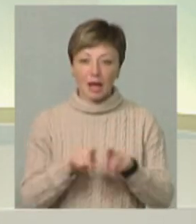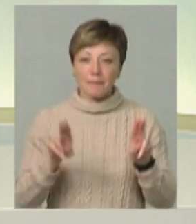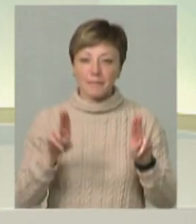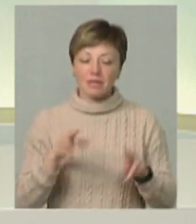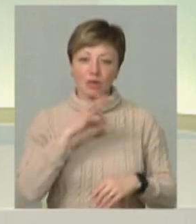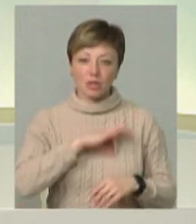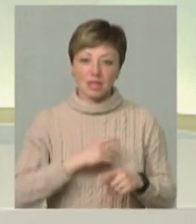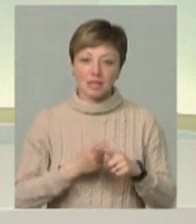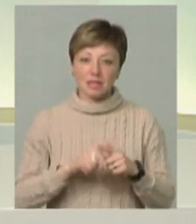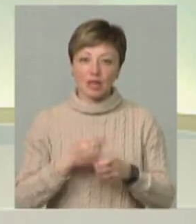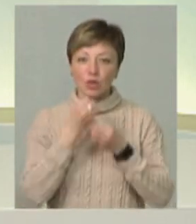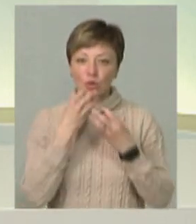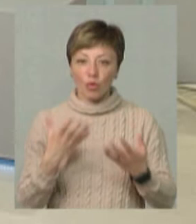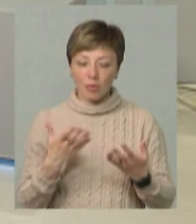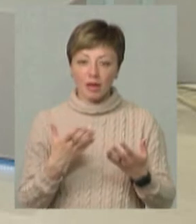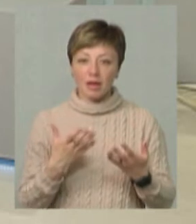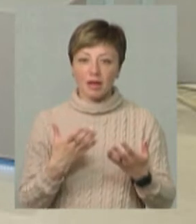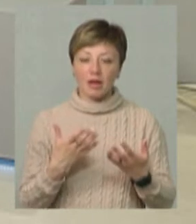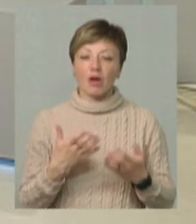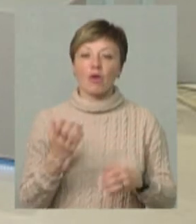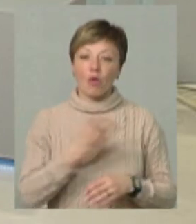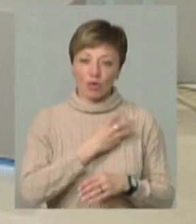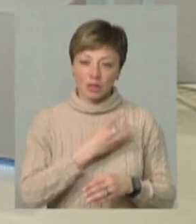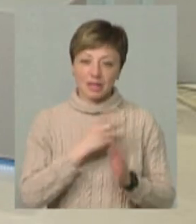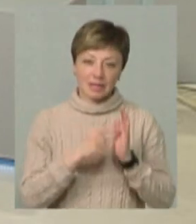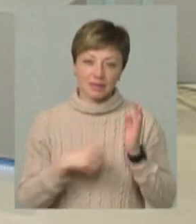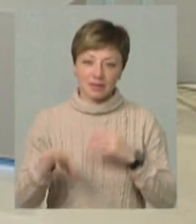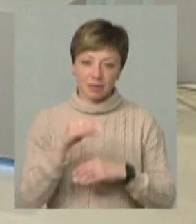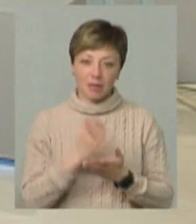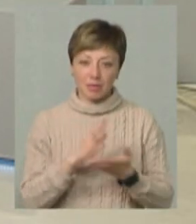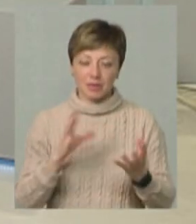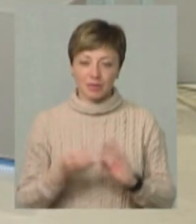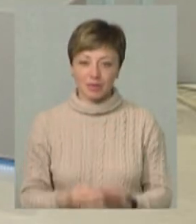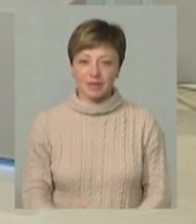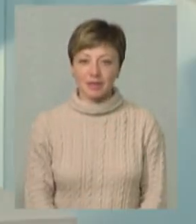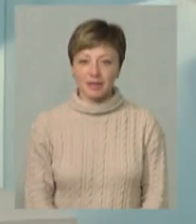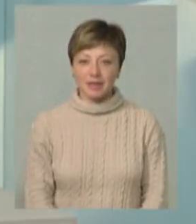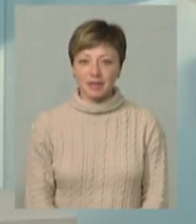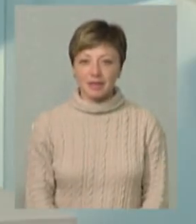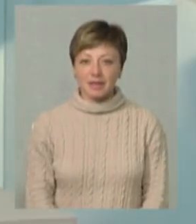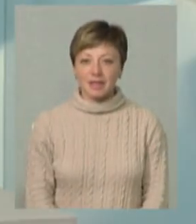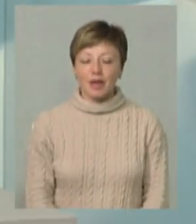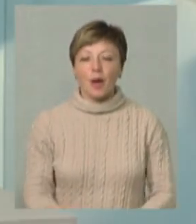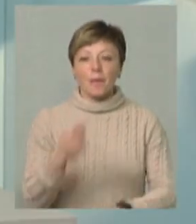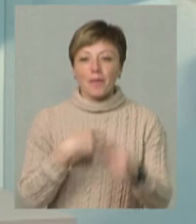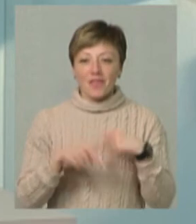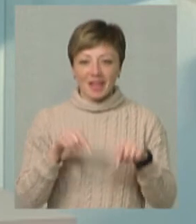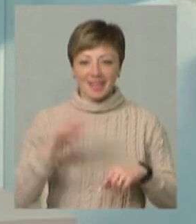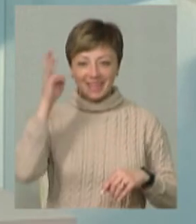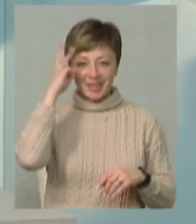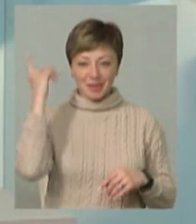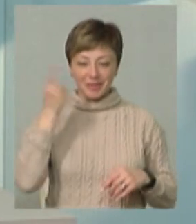використання – це є дуже добрий. І ми охочі ділимося зі всіма, бо вже маємо результати. Пане Петро, тут з Йорданії повернемося, поки на